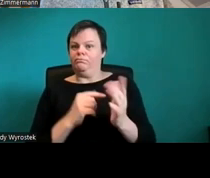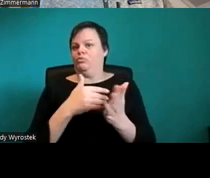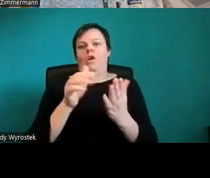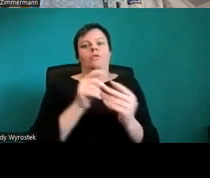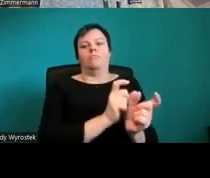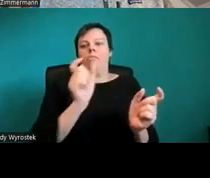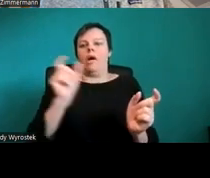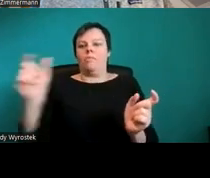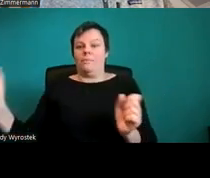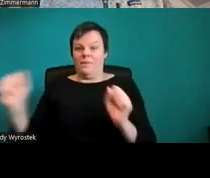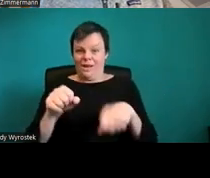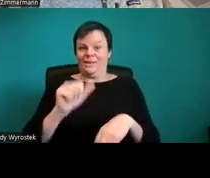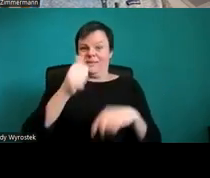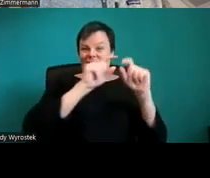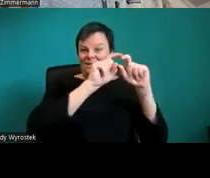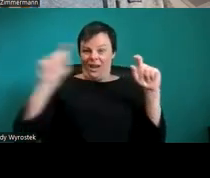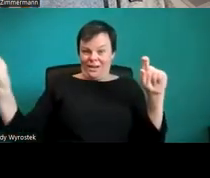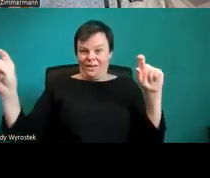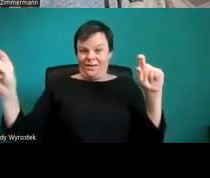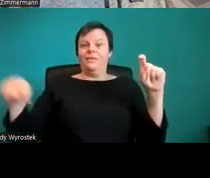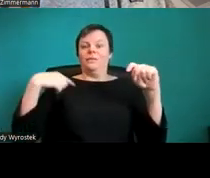Thema des Vortrags und Seitenzahl.